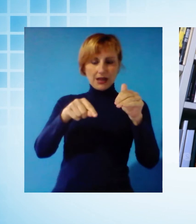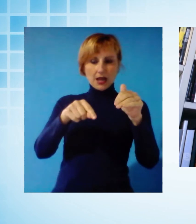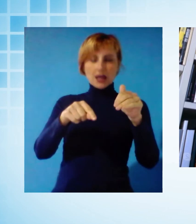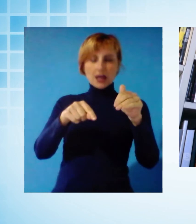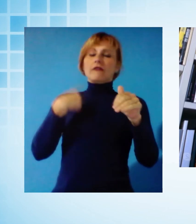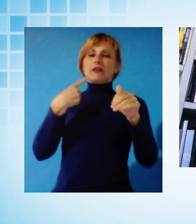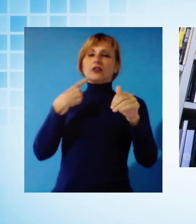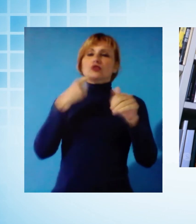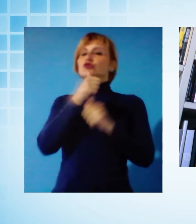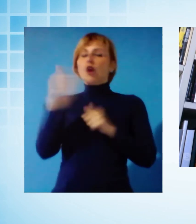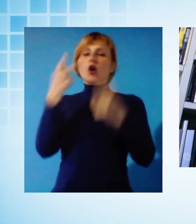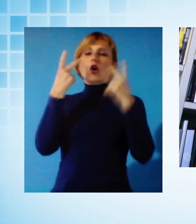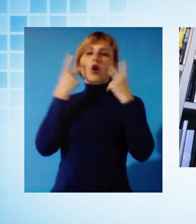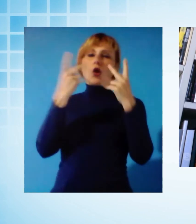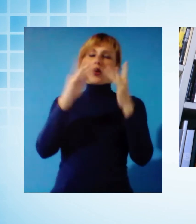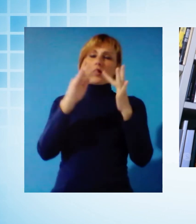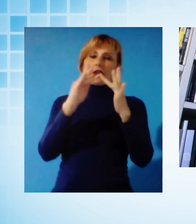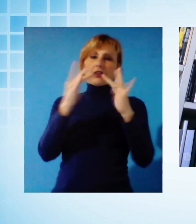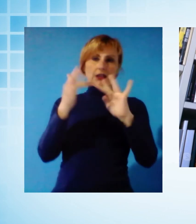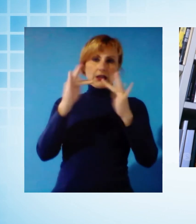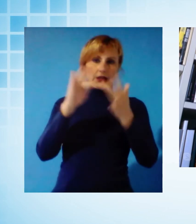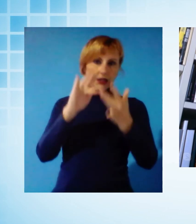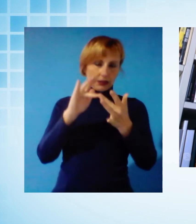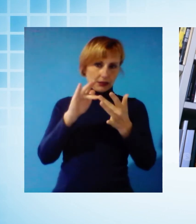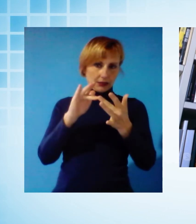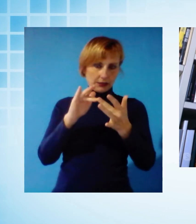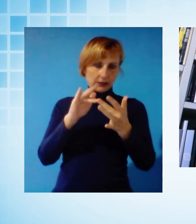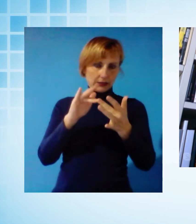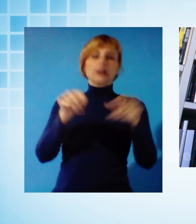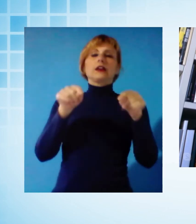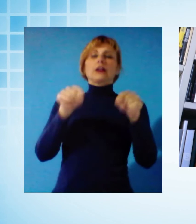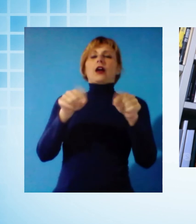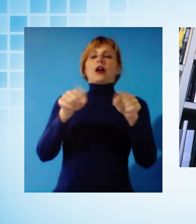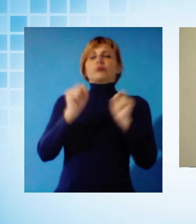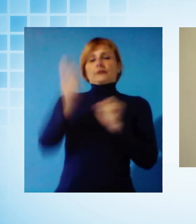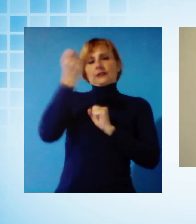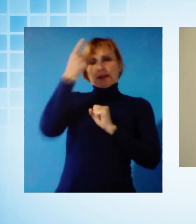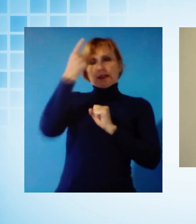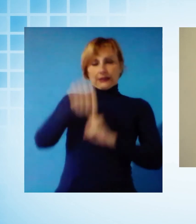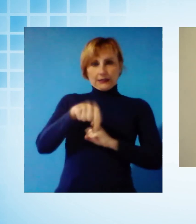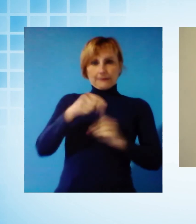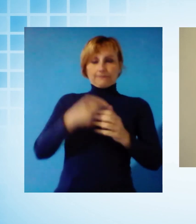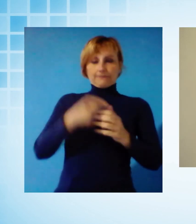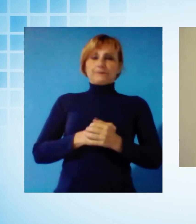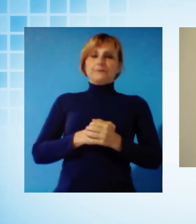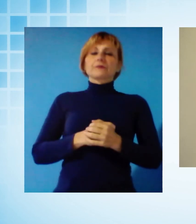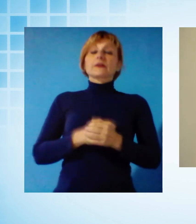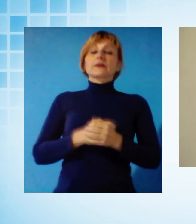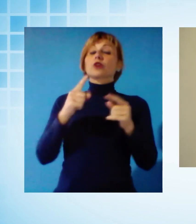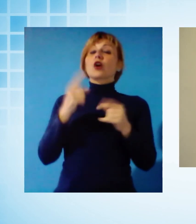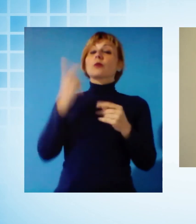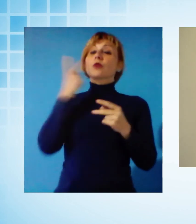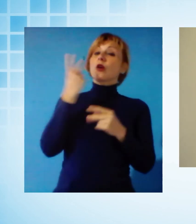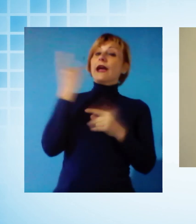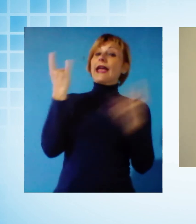dato dal fatto che la mostra normalmente viene vista, invece in questo caso non sarà vista da nessuno. E vista proprio l'emergenza che stiamo